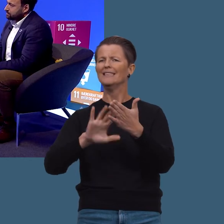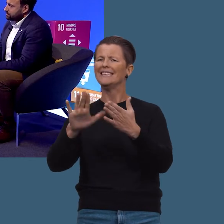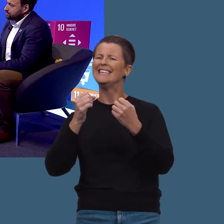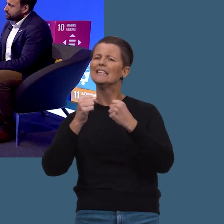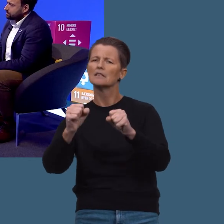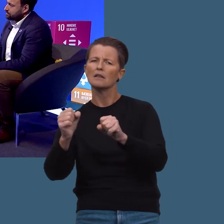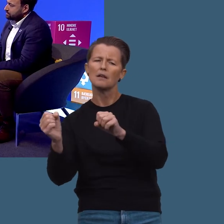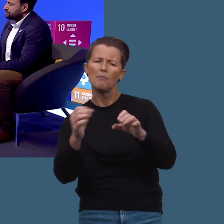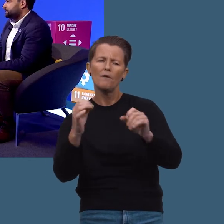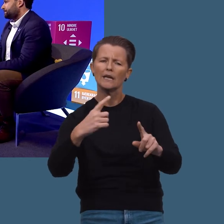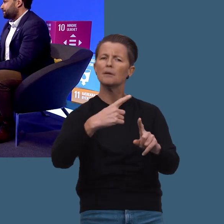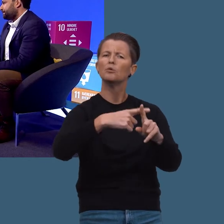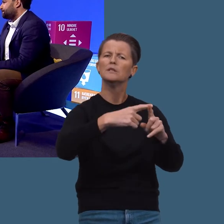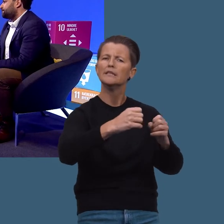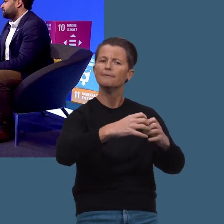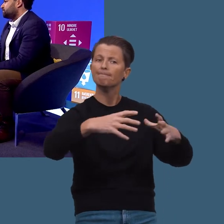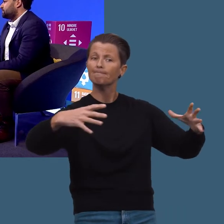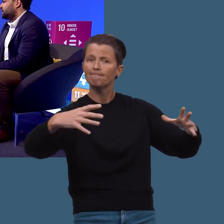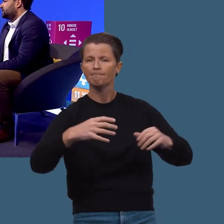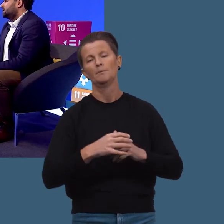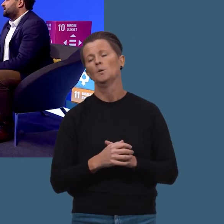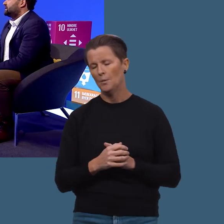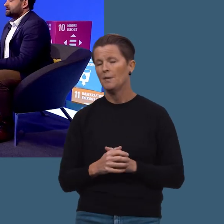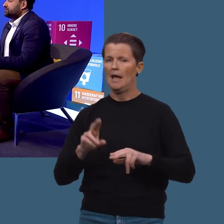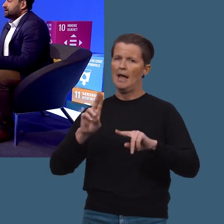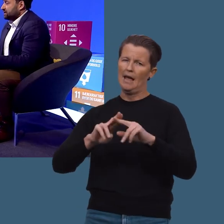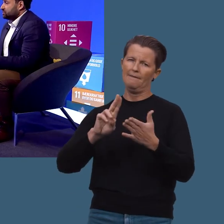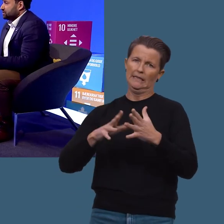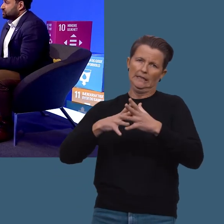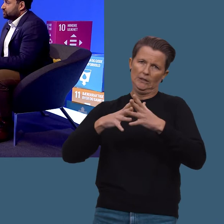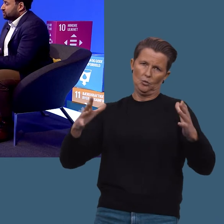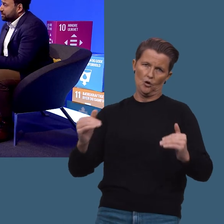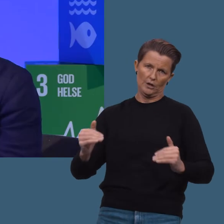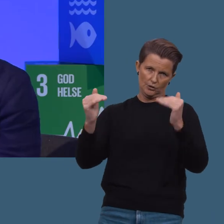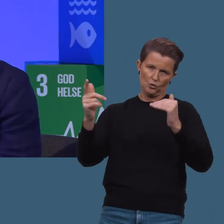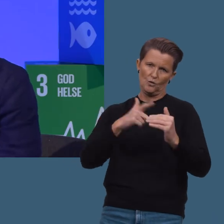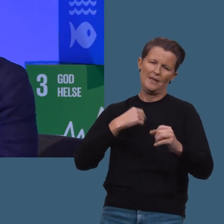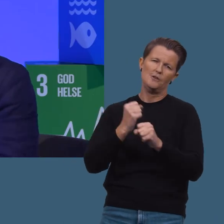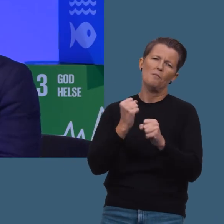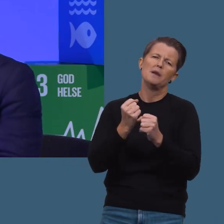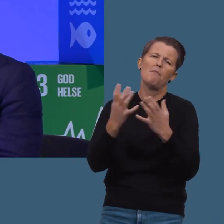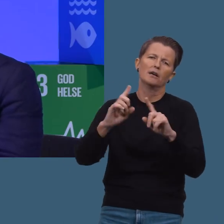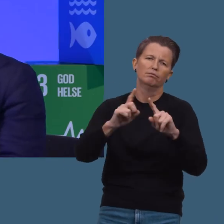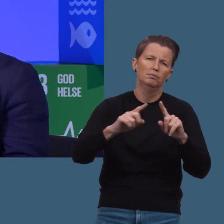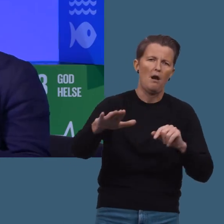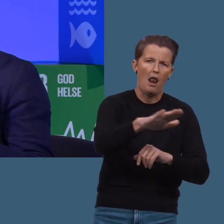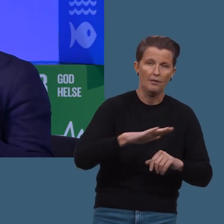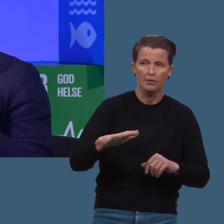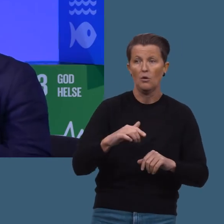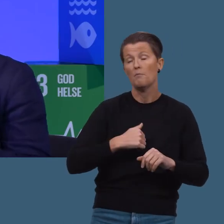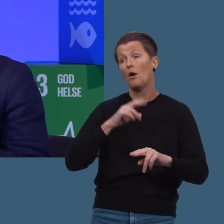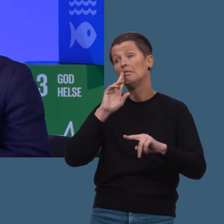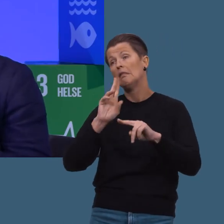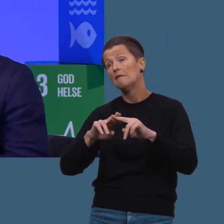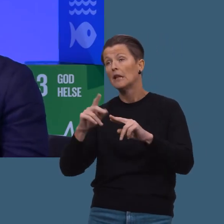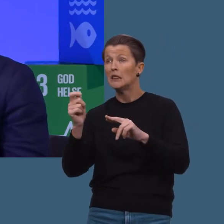har gjort en forskjell i positiv retning. FN er en veldig stor organisasjon og jobber i veldig mange land. Og jeg kan